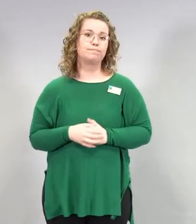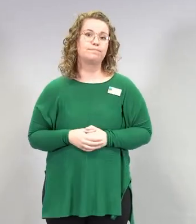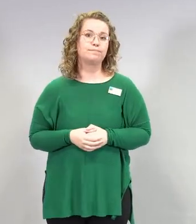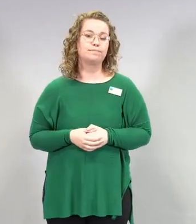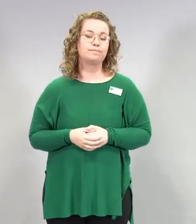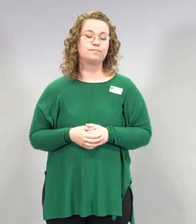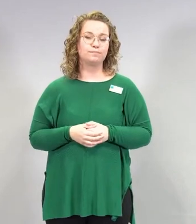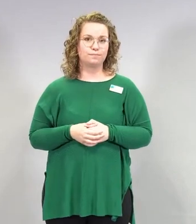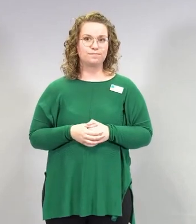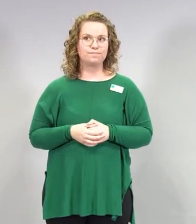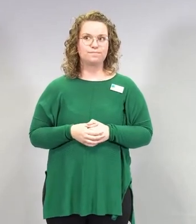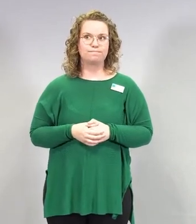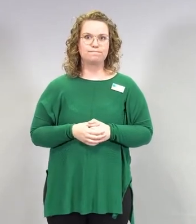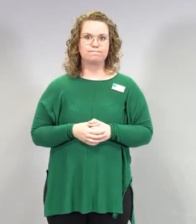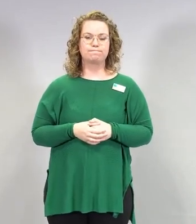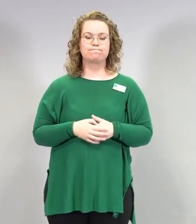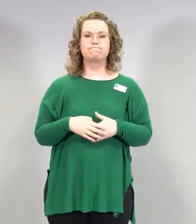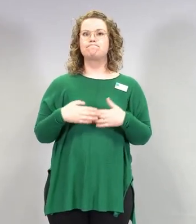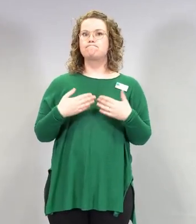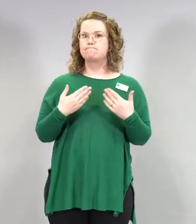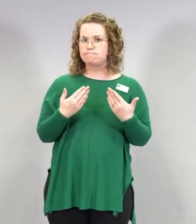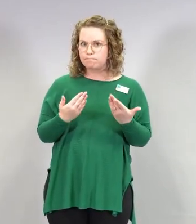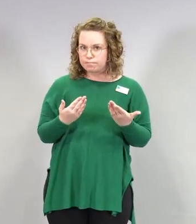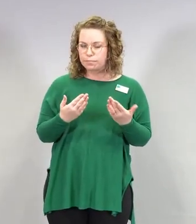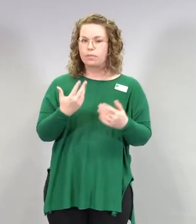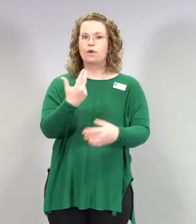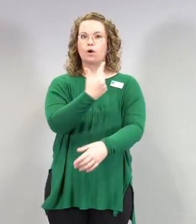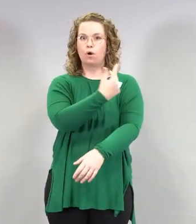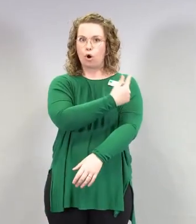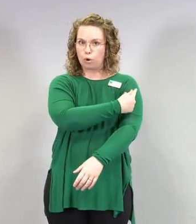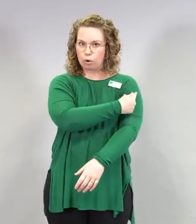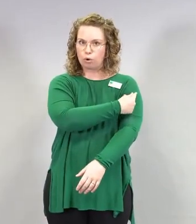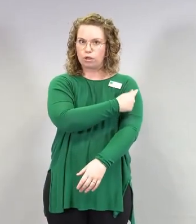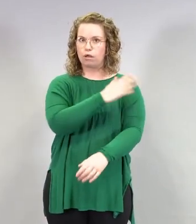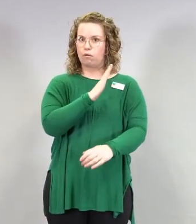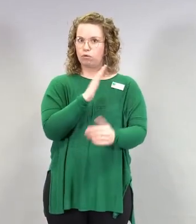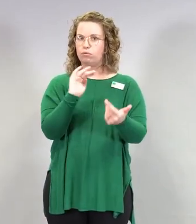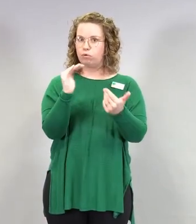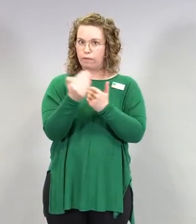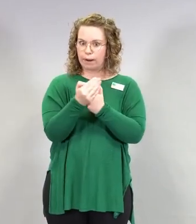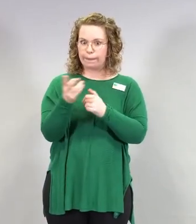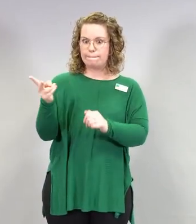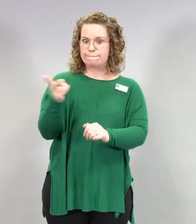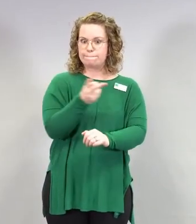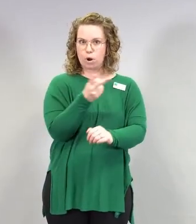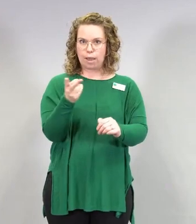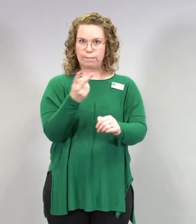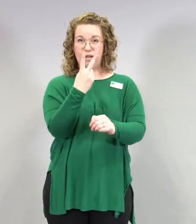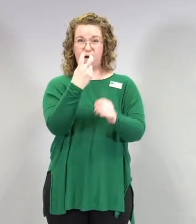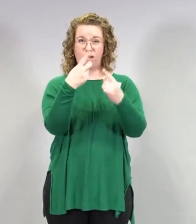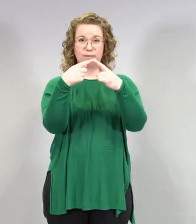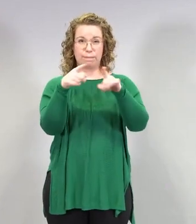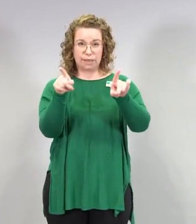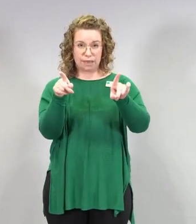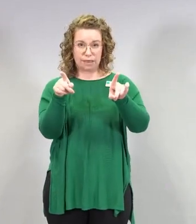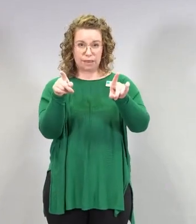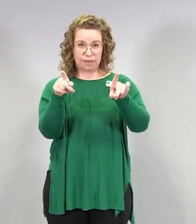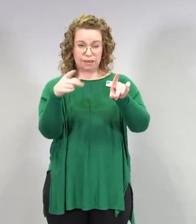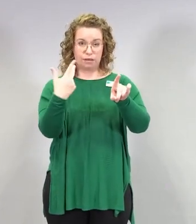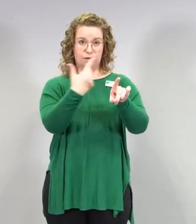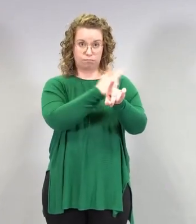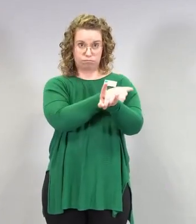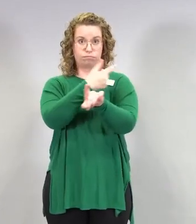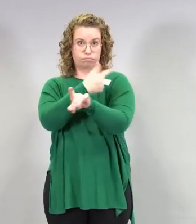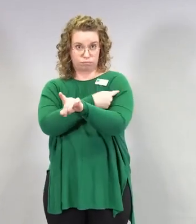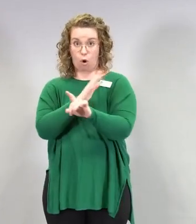Onko tämä turvallista antaa näitä rokotteita samalla ihmiselle, adenovirusvektoria ja RNA-rokotteita? Onko tästä tehty